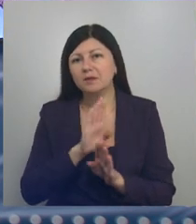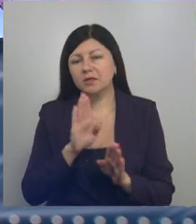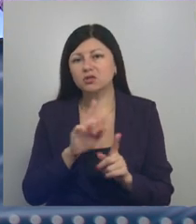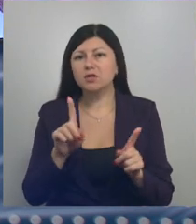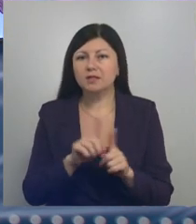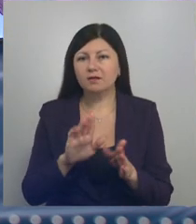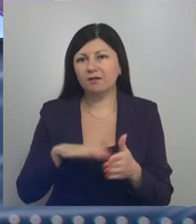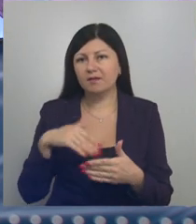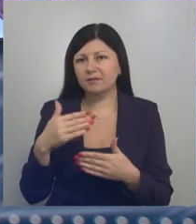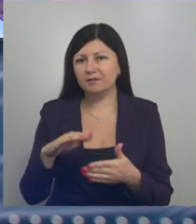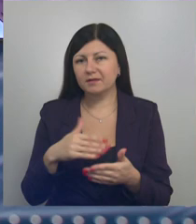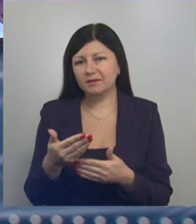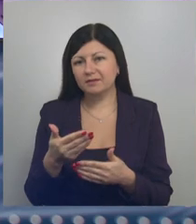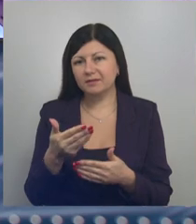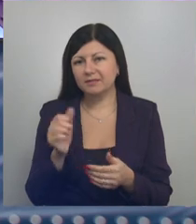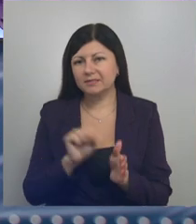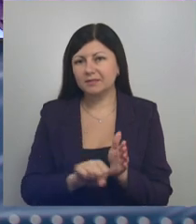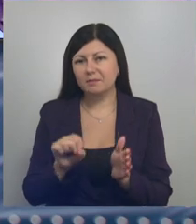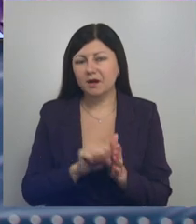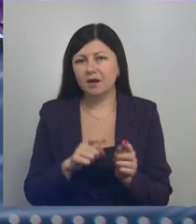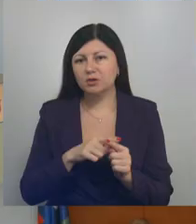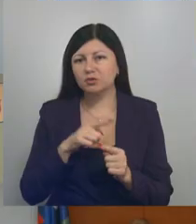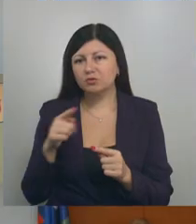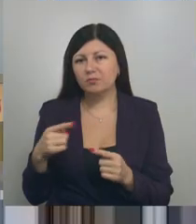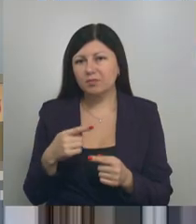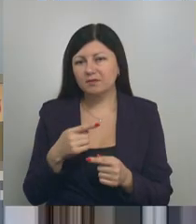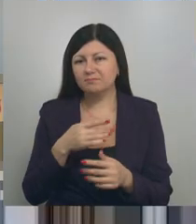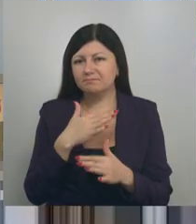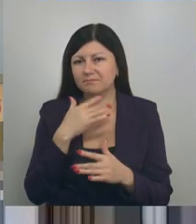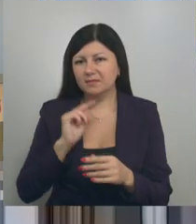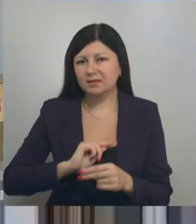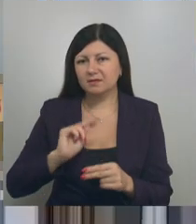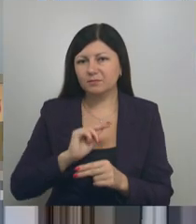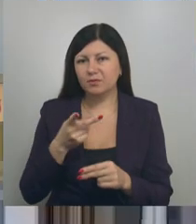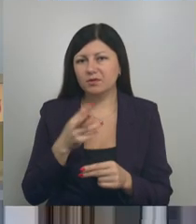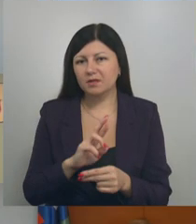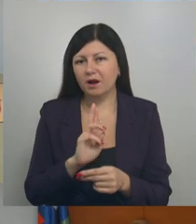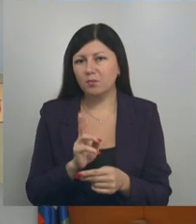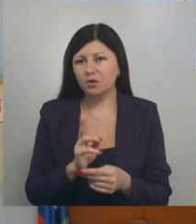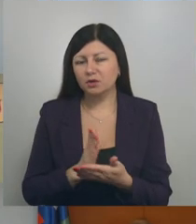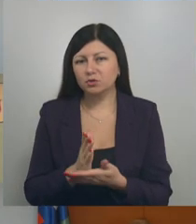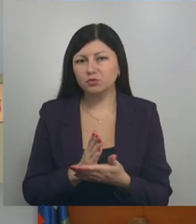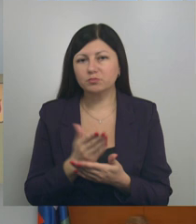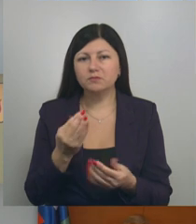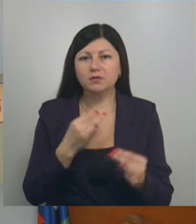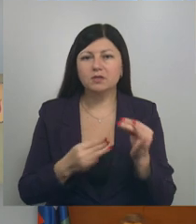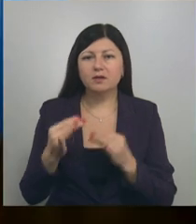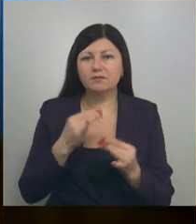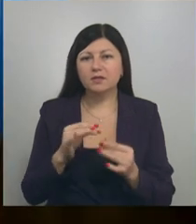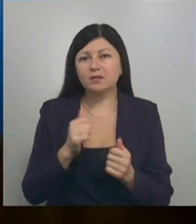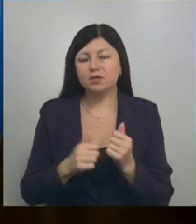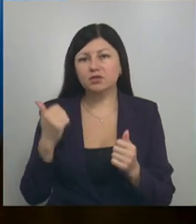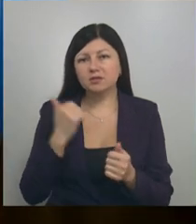так и календарная зима. Особо напряженный период для коммунальных служб. Об эффективности их работы говорили сегодня на еженедельном